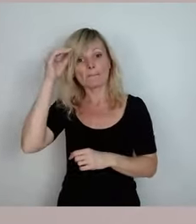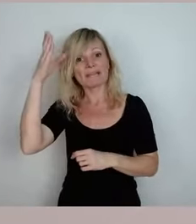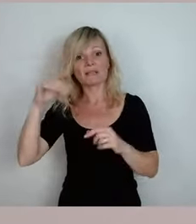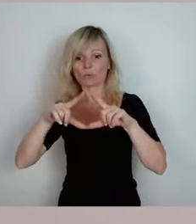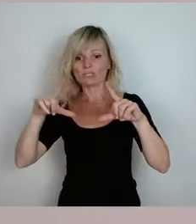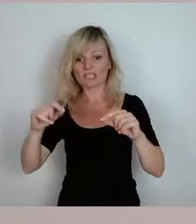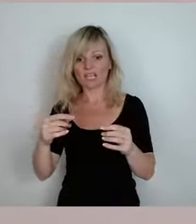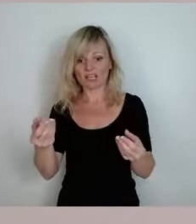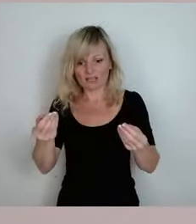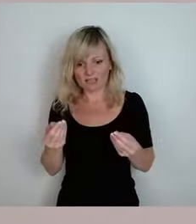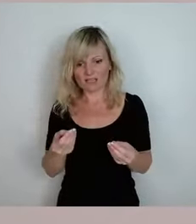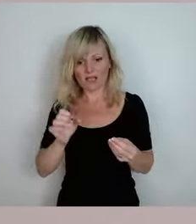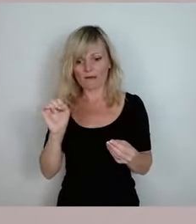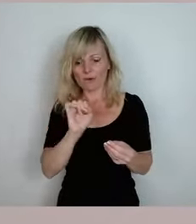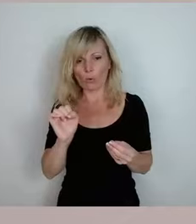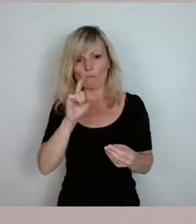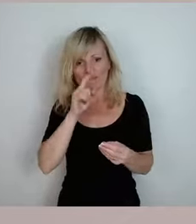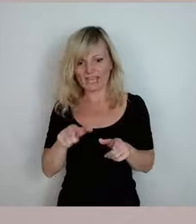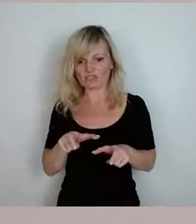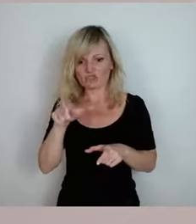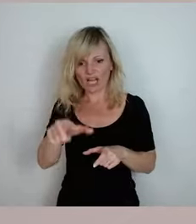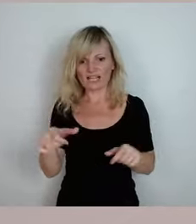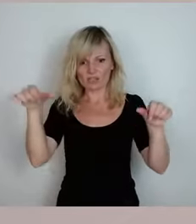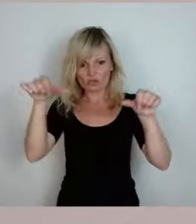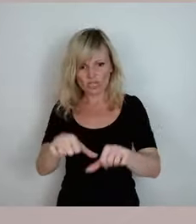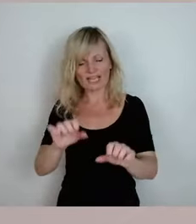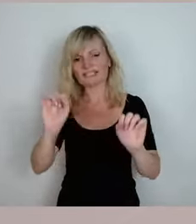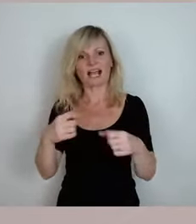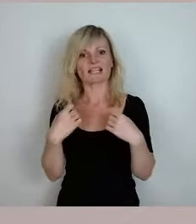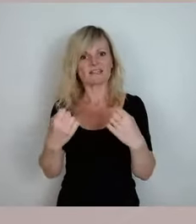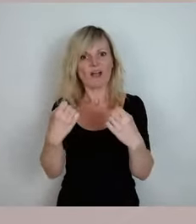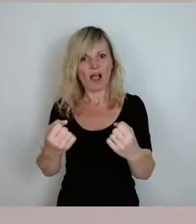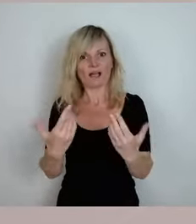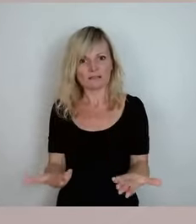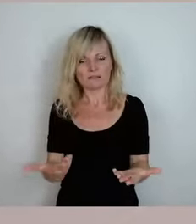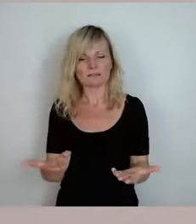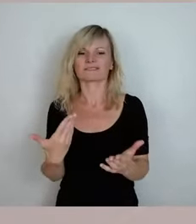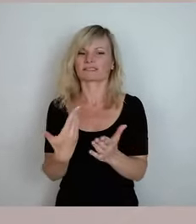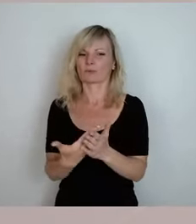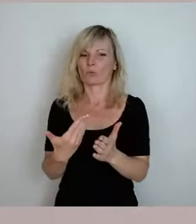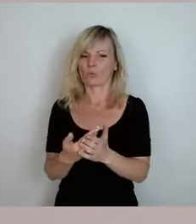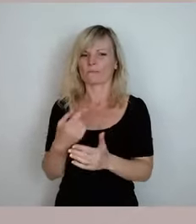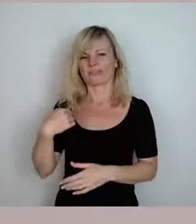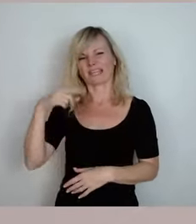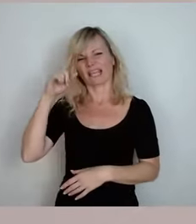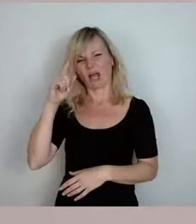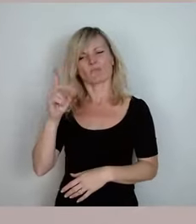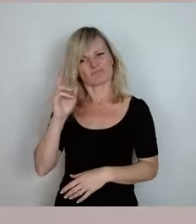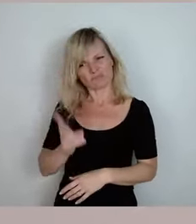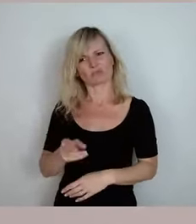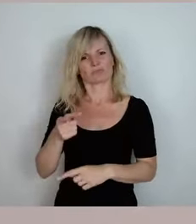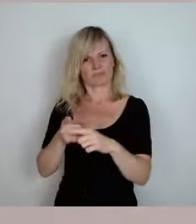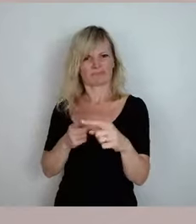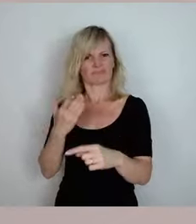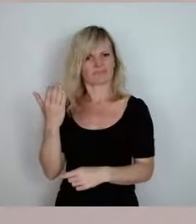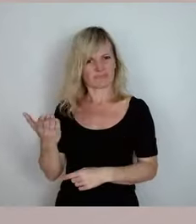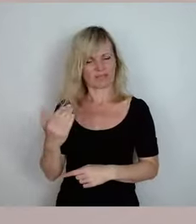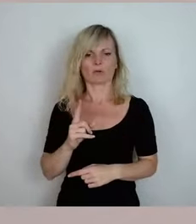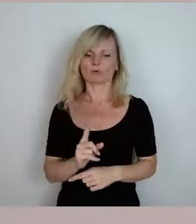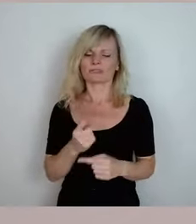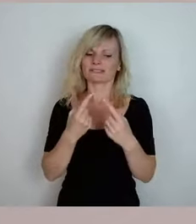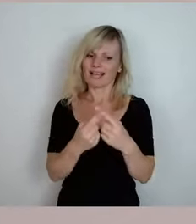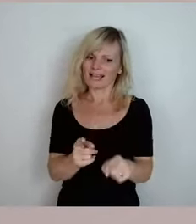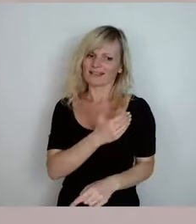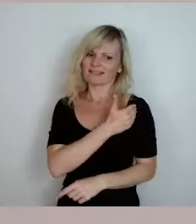wenn die Straße so desolat ist, dass man kaum drauf fahren kann. Ich glaube, da hat er nicht ganz Unrecht. Und die andere Seite ist